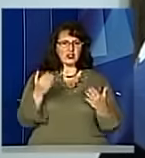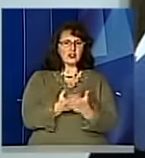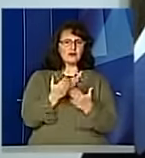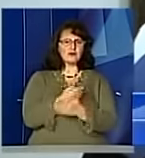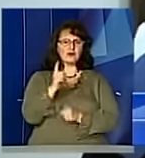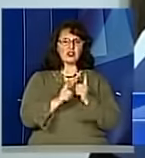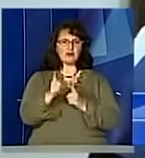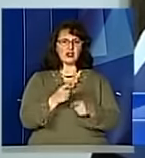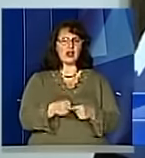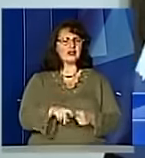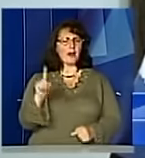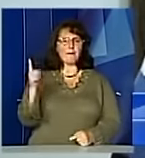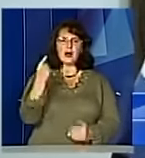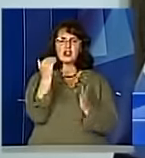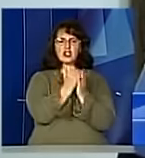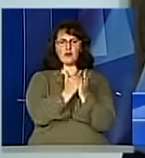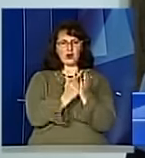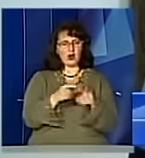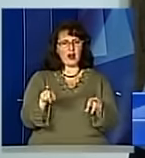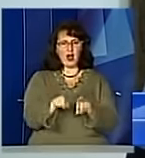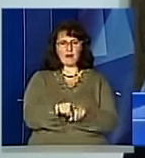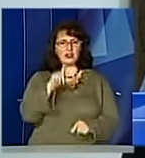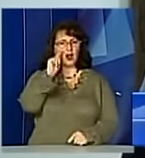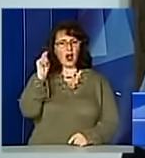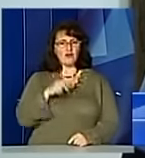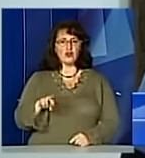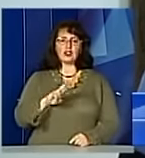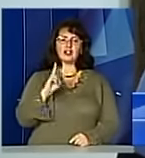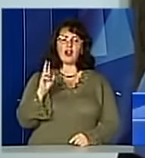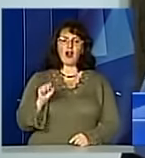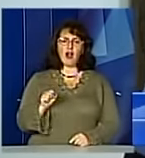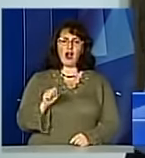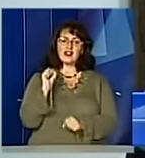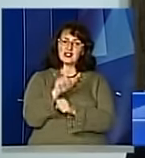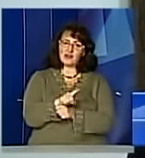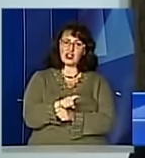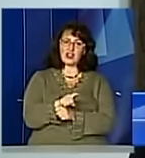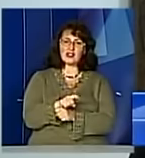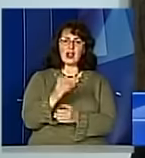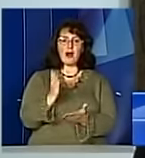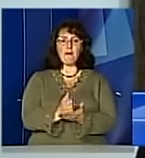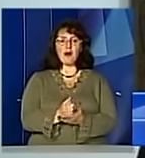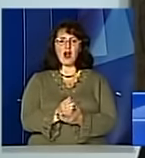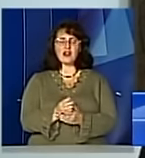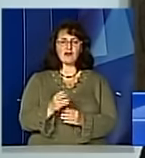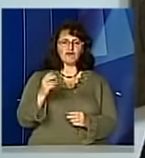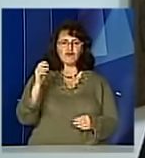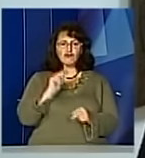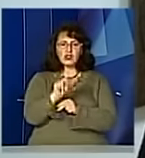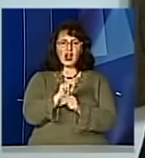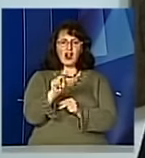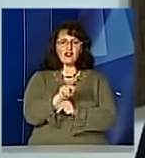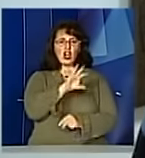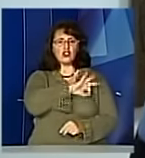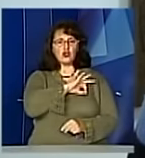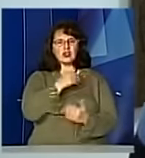магістрська програма в Україні, професійна магістрська програма, завданням якої є формування юристів нового зразка, здатних